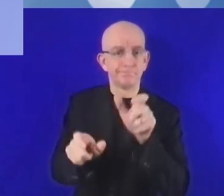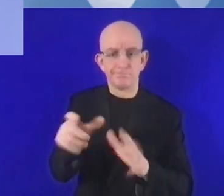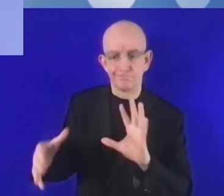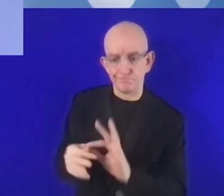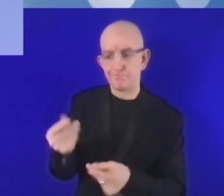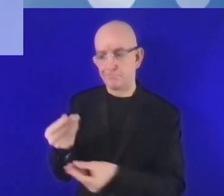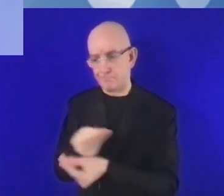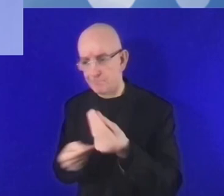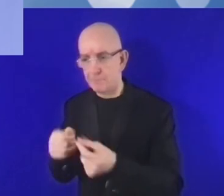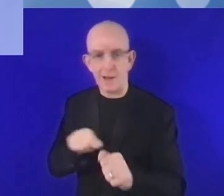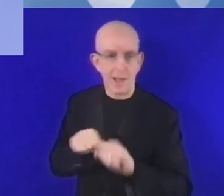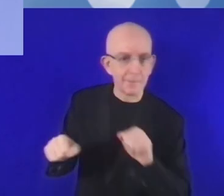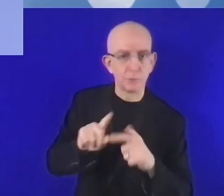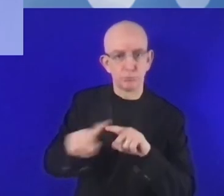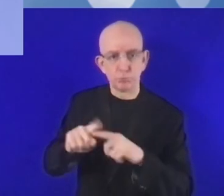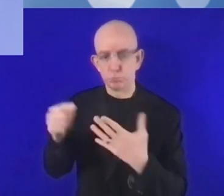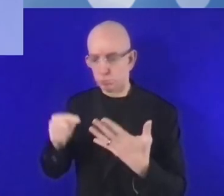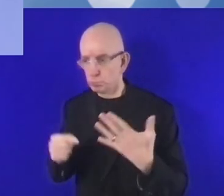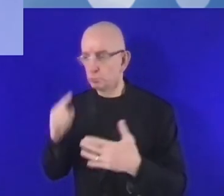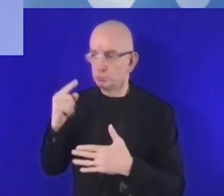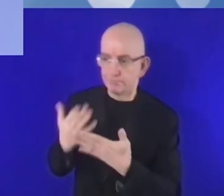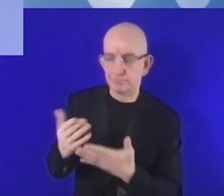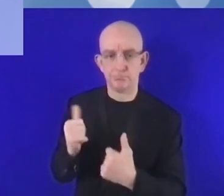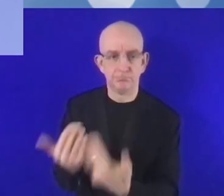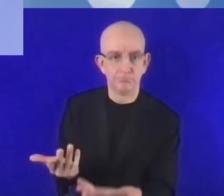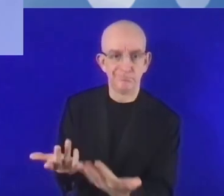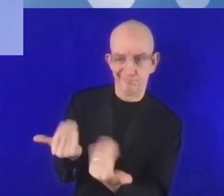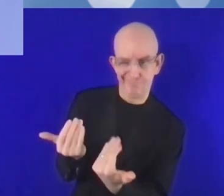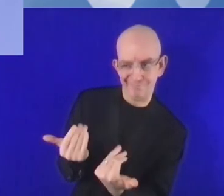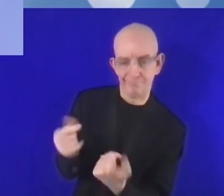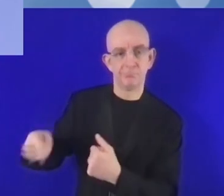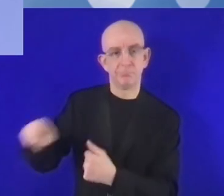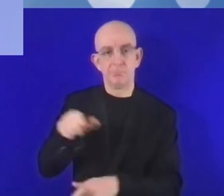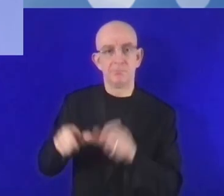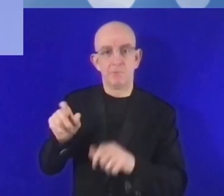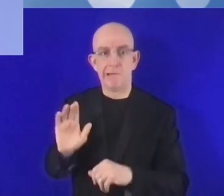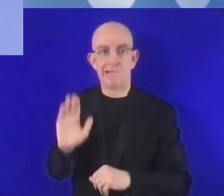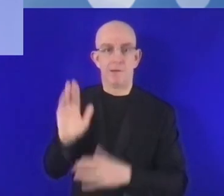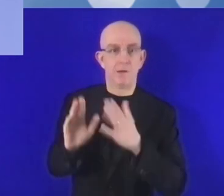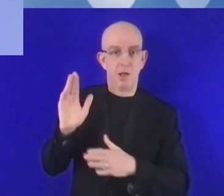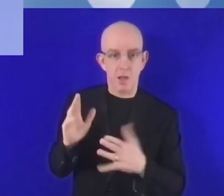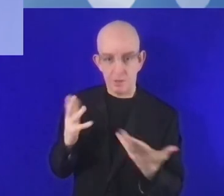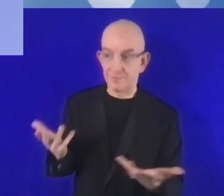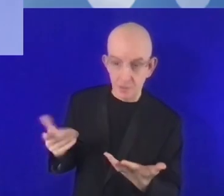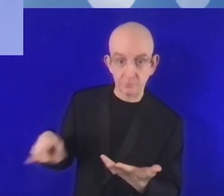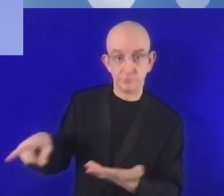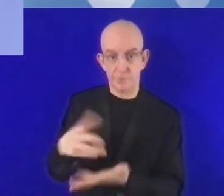عن طريق تخفيف الضرائب. مثلاً ممكن التفكير بدعم